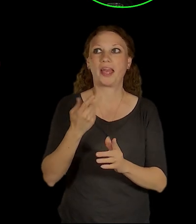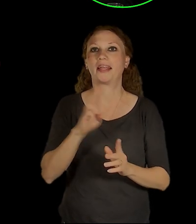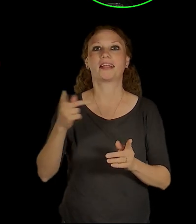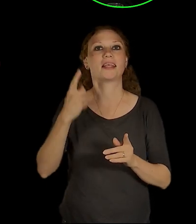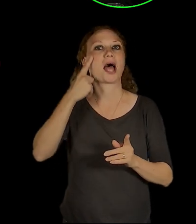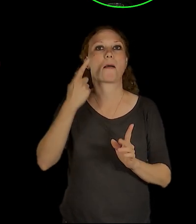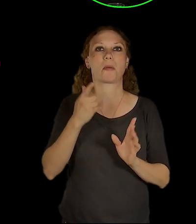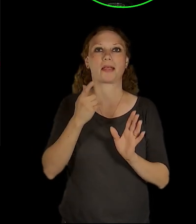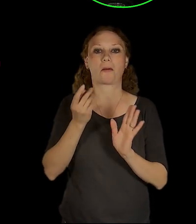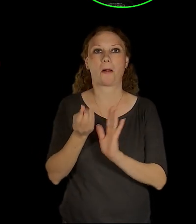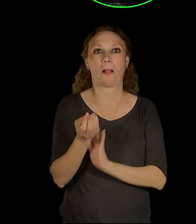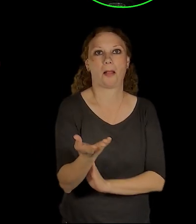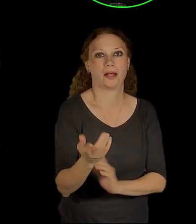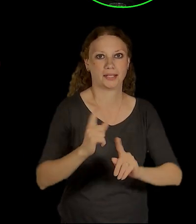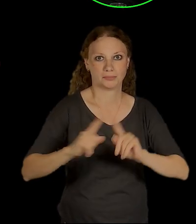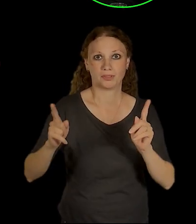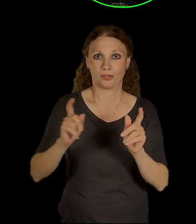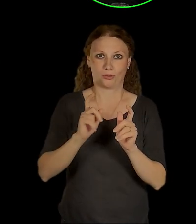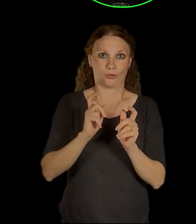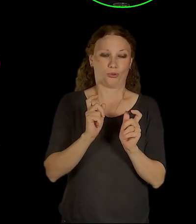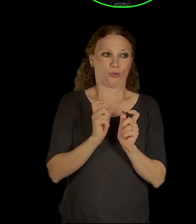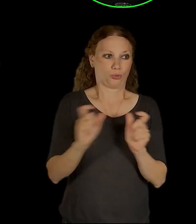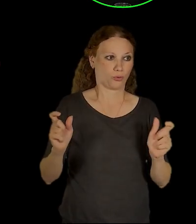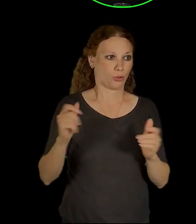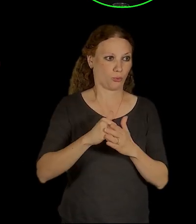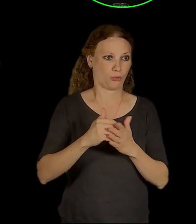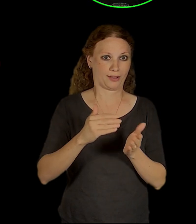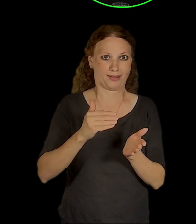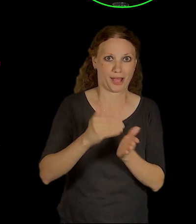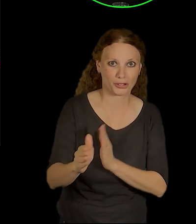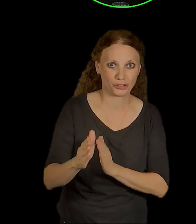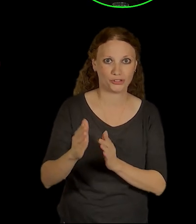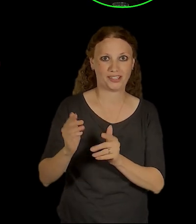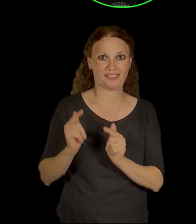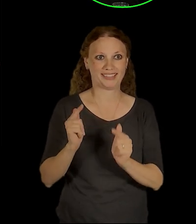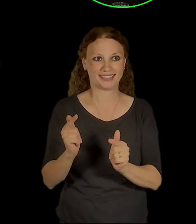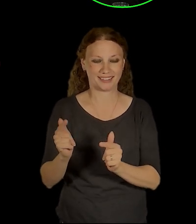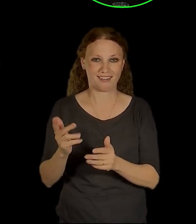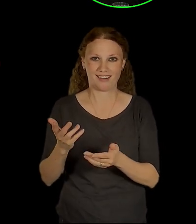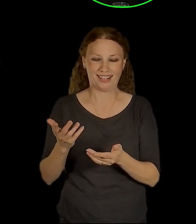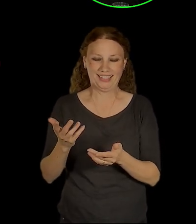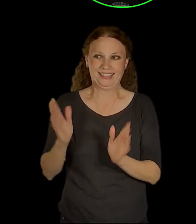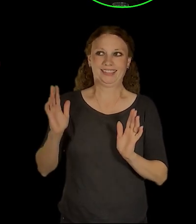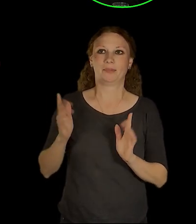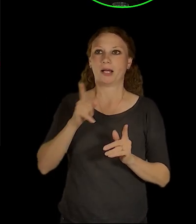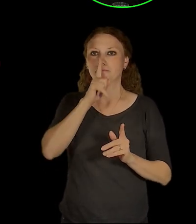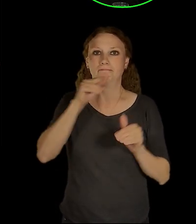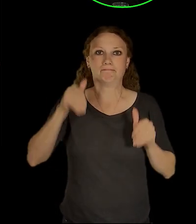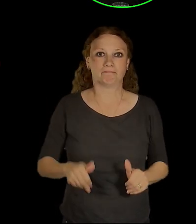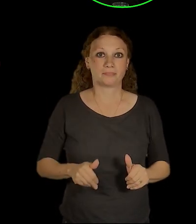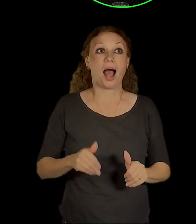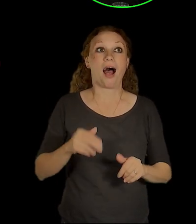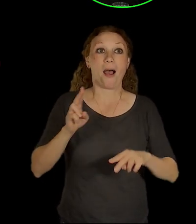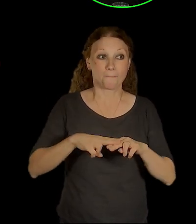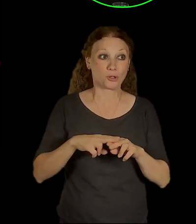by podmiňovali další investice, který nesmíme ohrozit. A nakonec díky té podpoře a díky tomu, že se na tom všichni shodli,